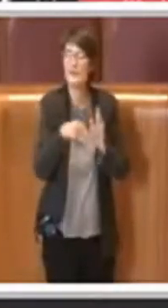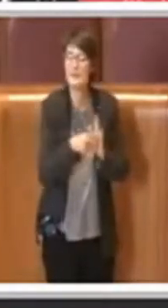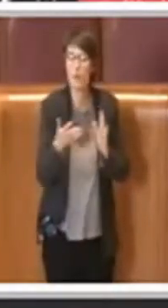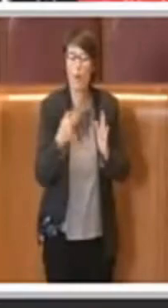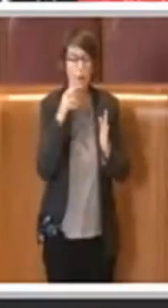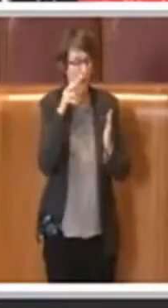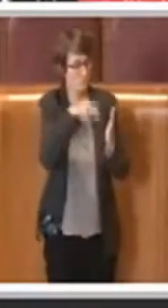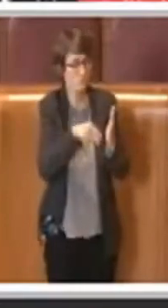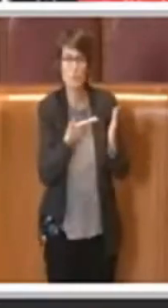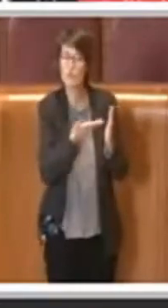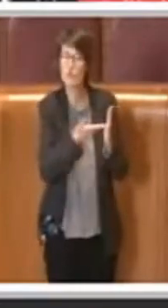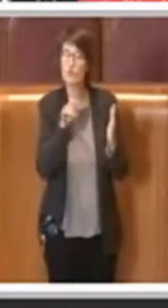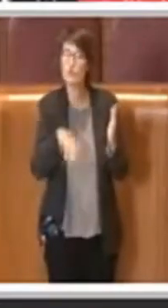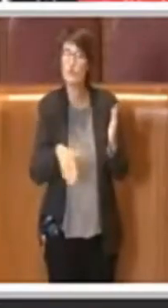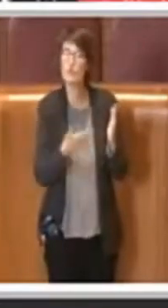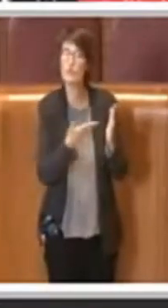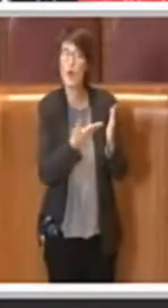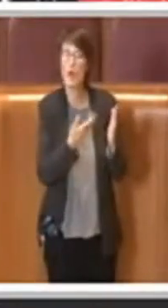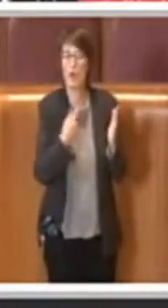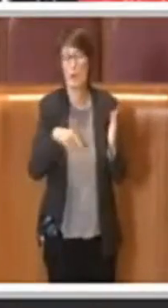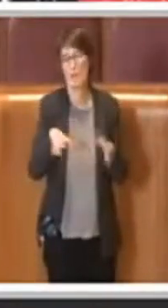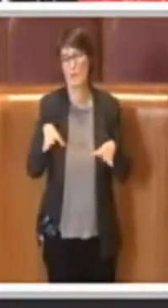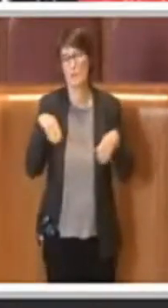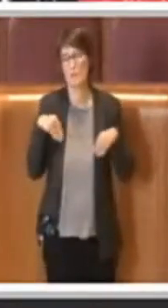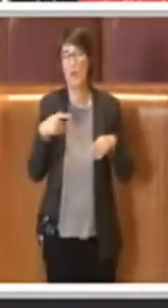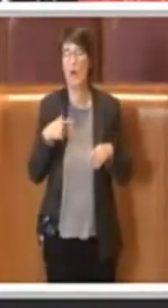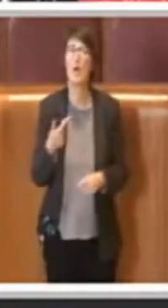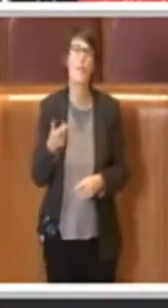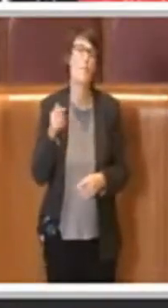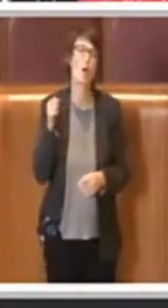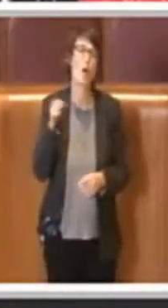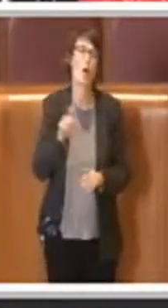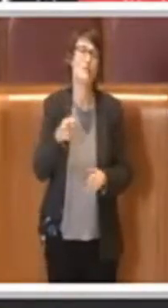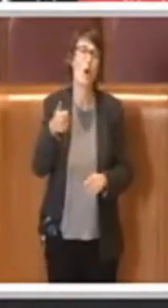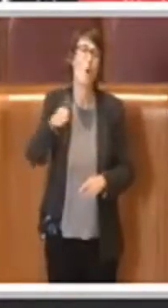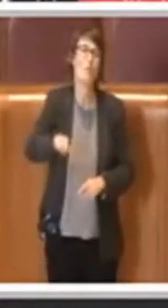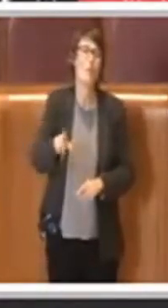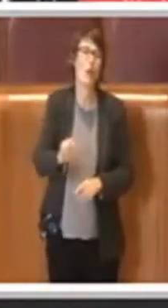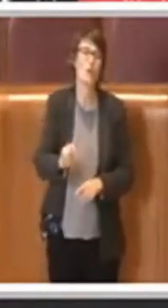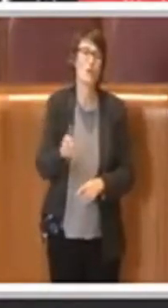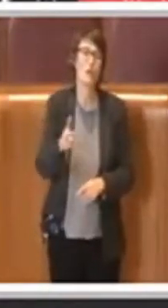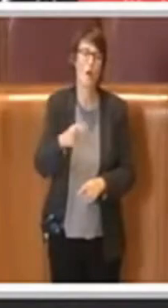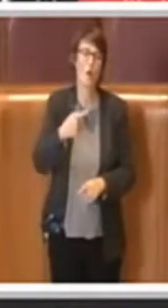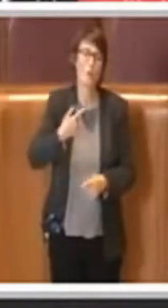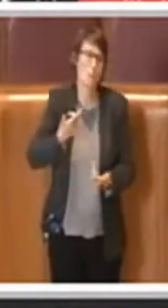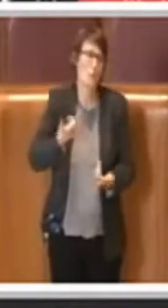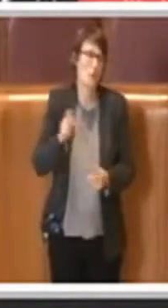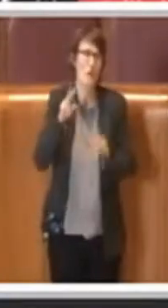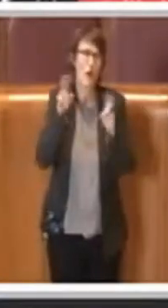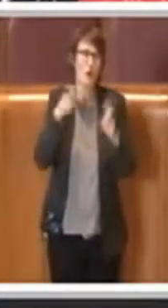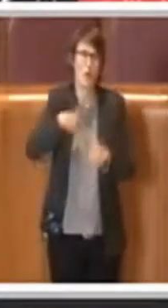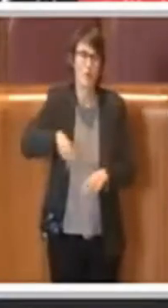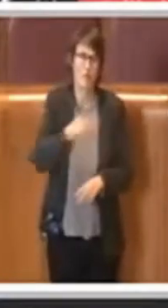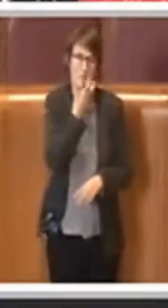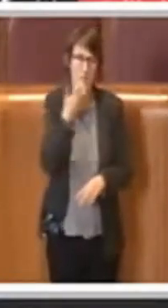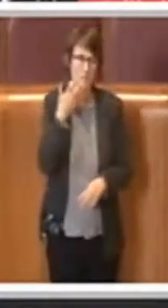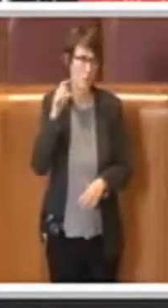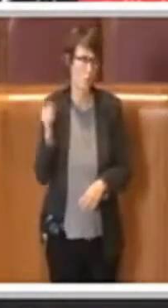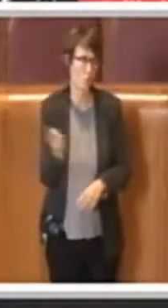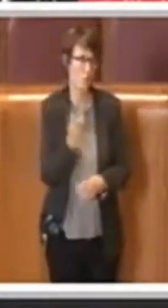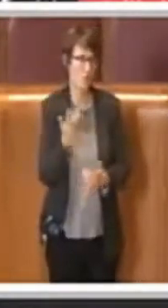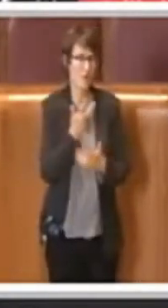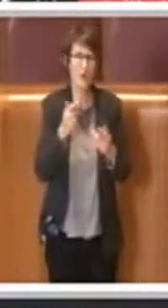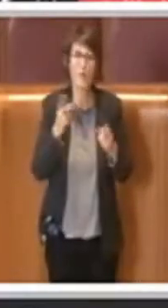assegniamo, non lo bocciamo perché sono cose a cui teniamo tutti, però sono state già